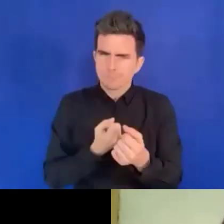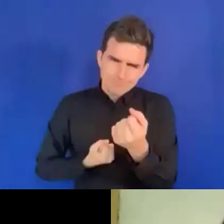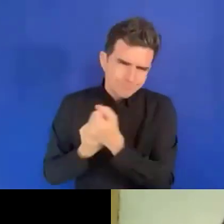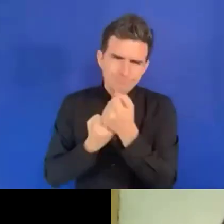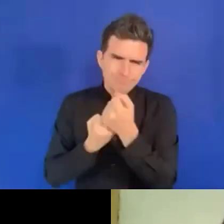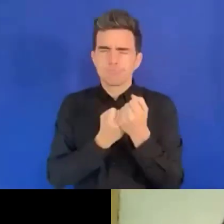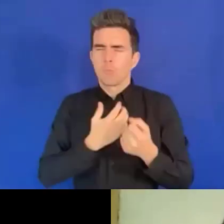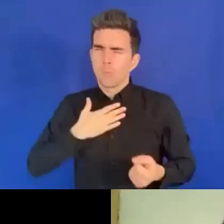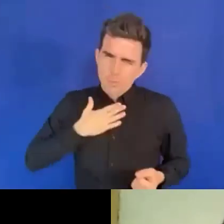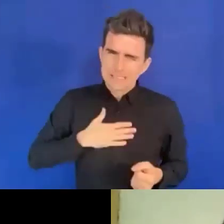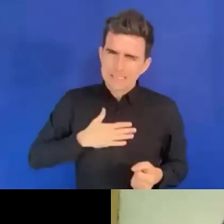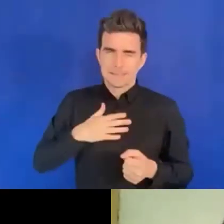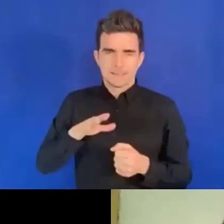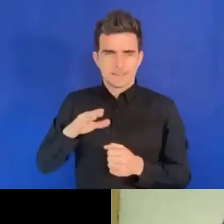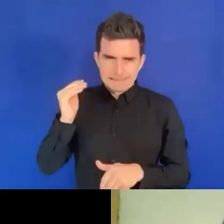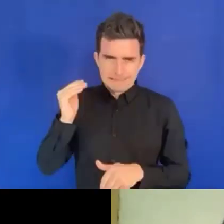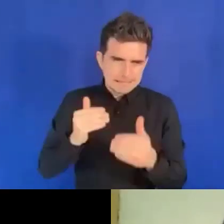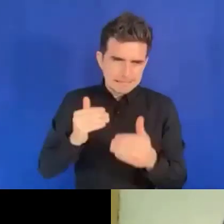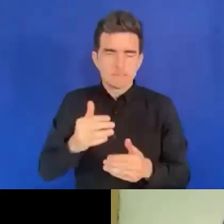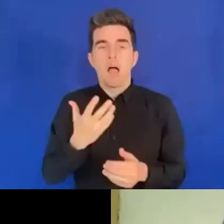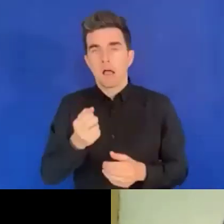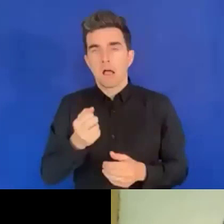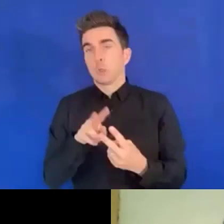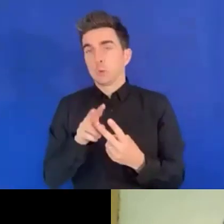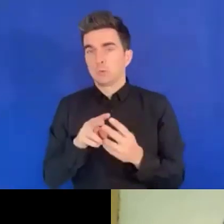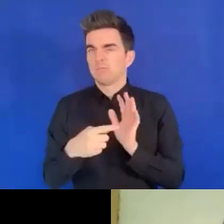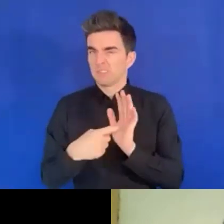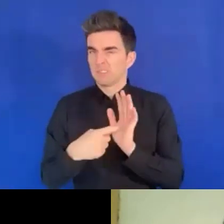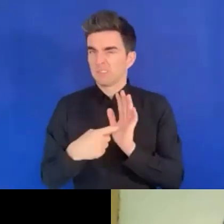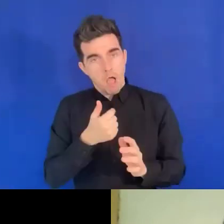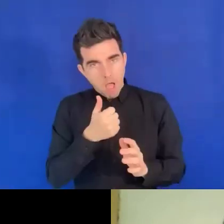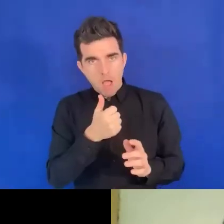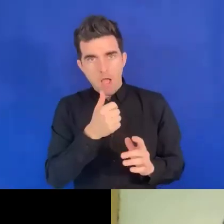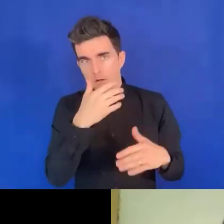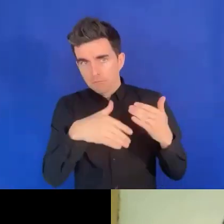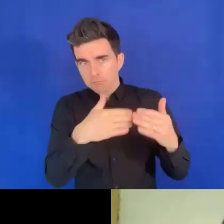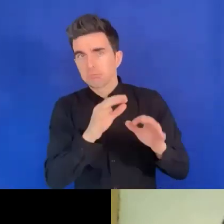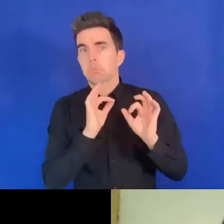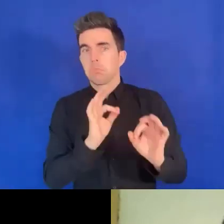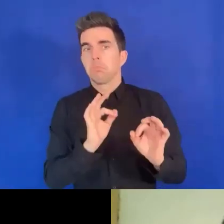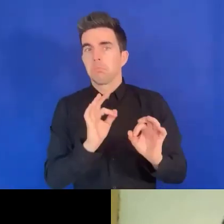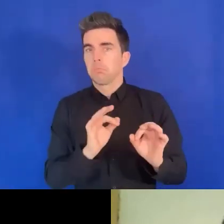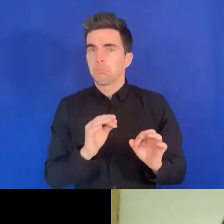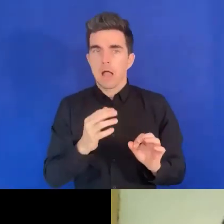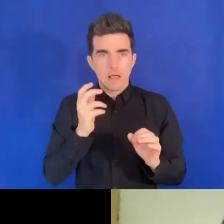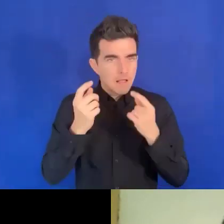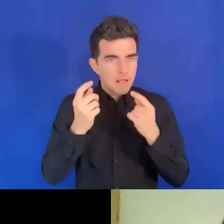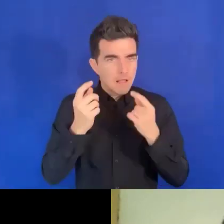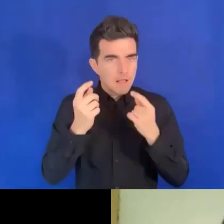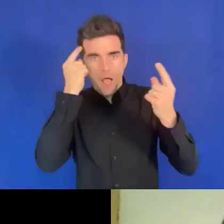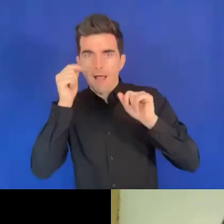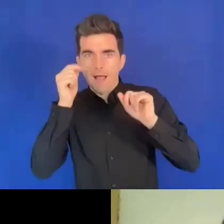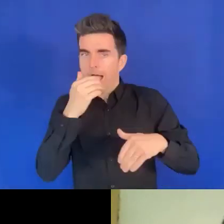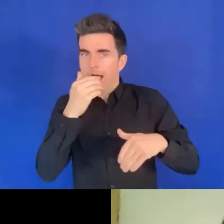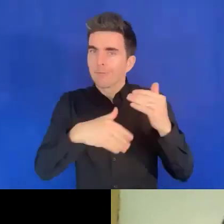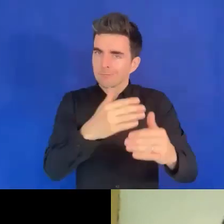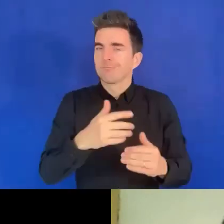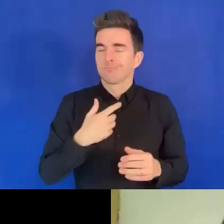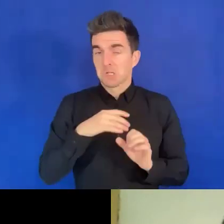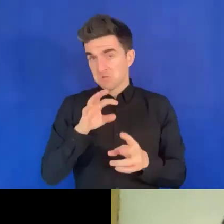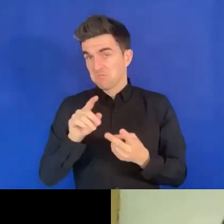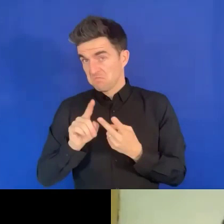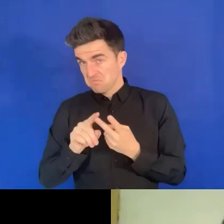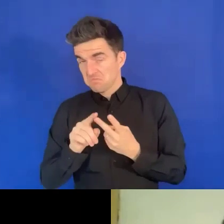exemples de l'université. Merci beaucoup. En fait, si nous devons créer une plateforme